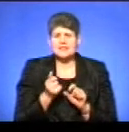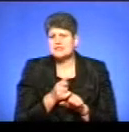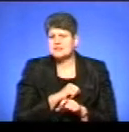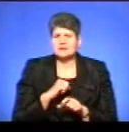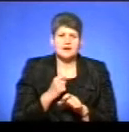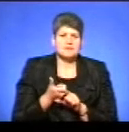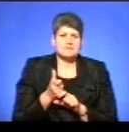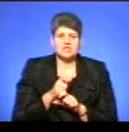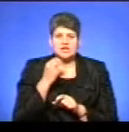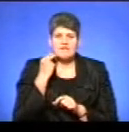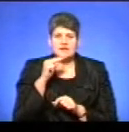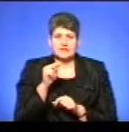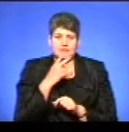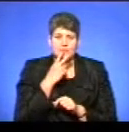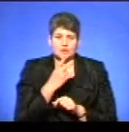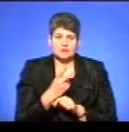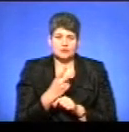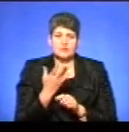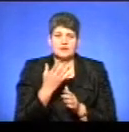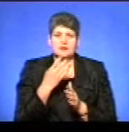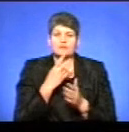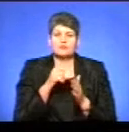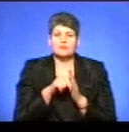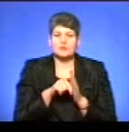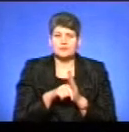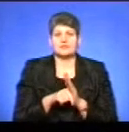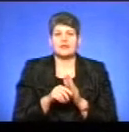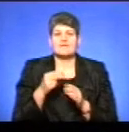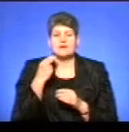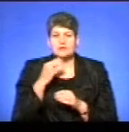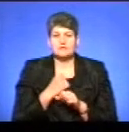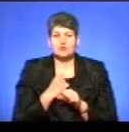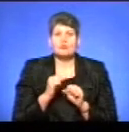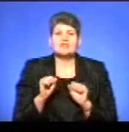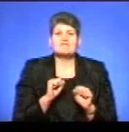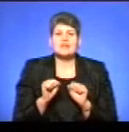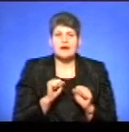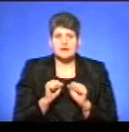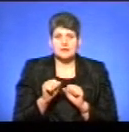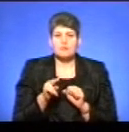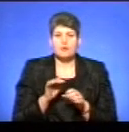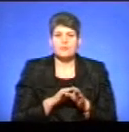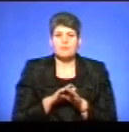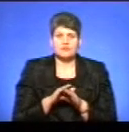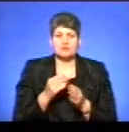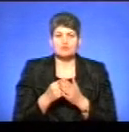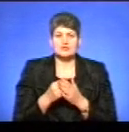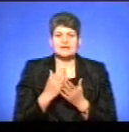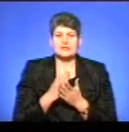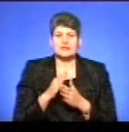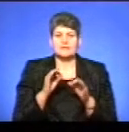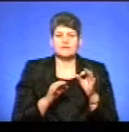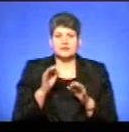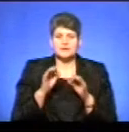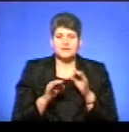таким ефективним показником, який характеризує саме ефективність роботи влади по наповненню бюджету, є питома вага